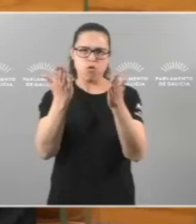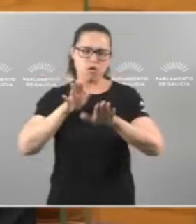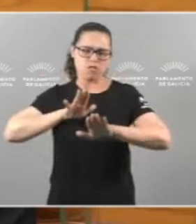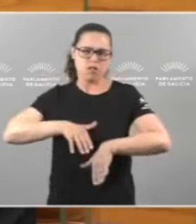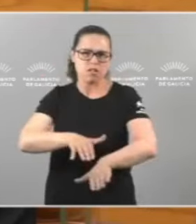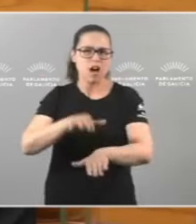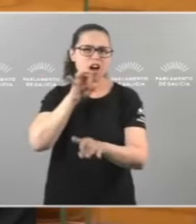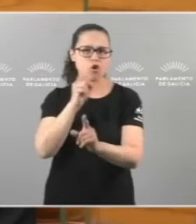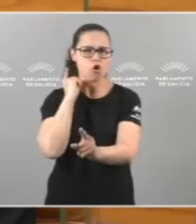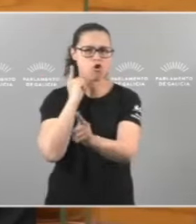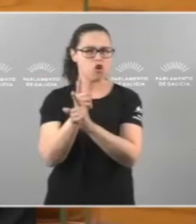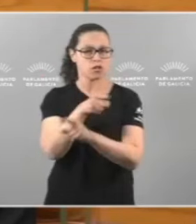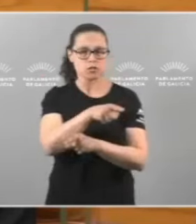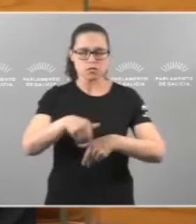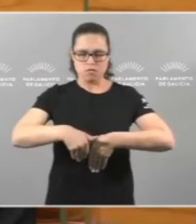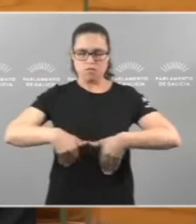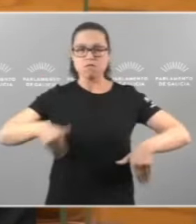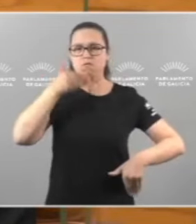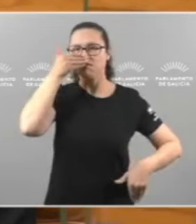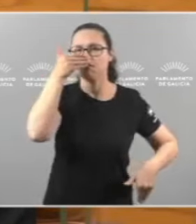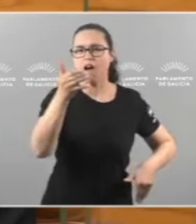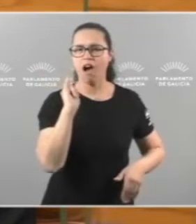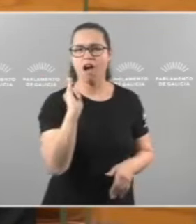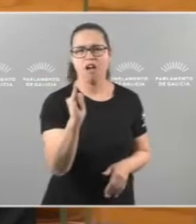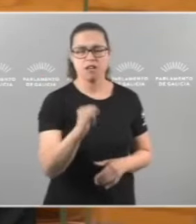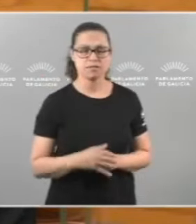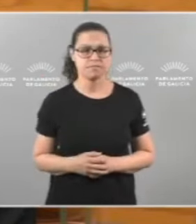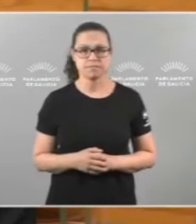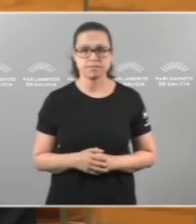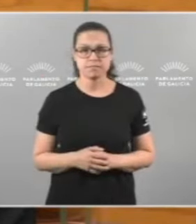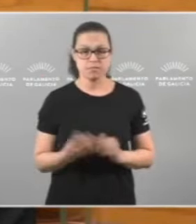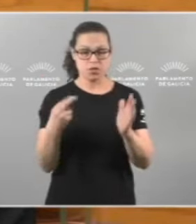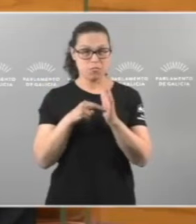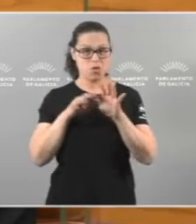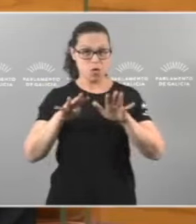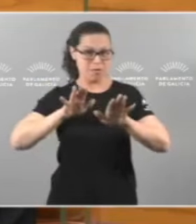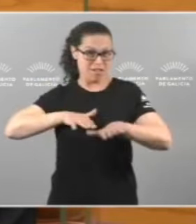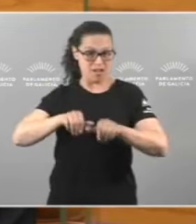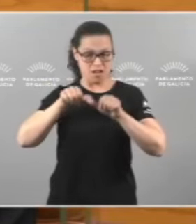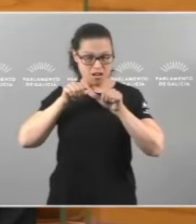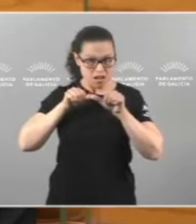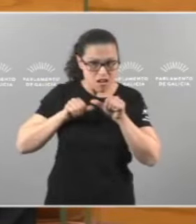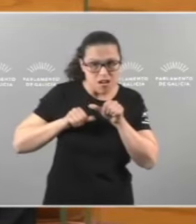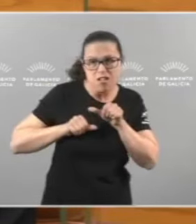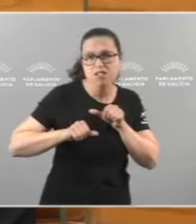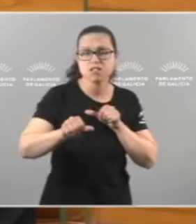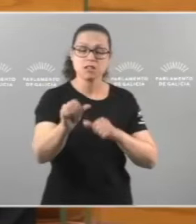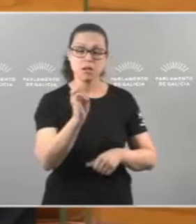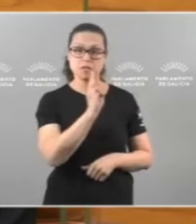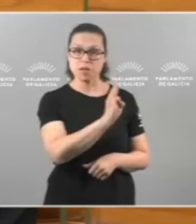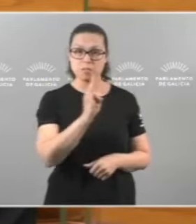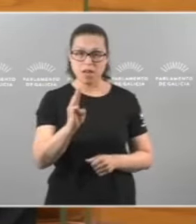do galego, con vostede en primeira fila. E desde ese día até hoxe, o Partido Popular leva